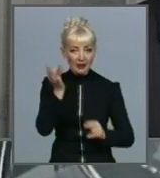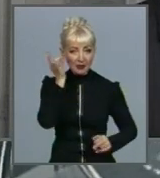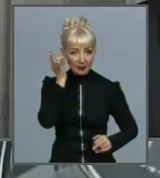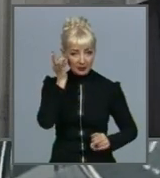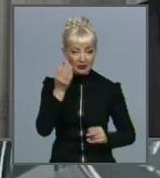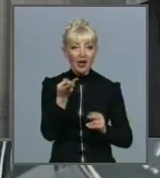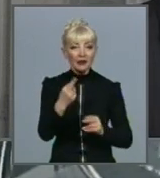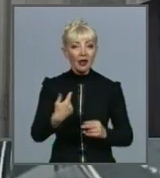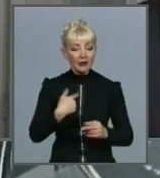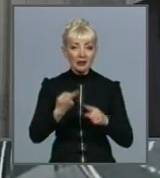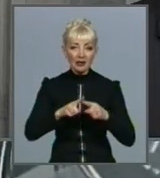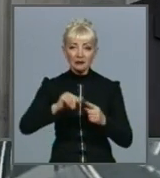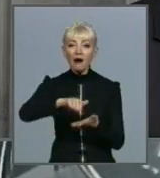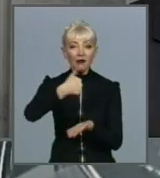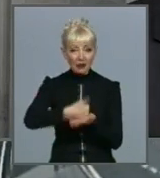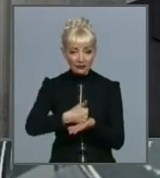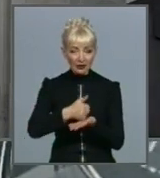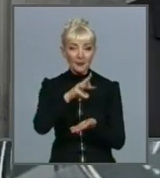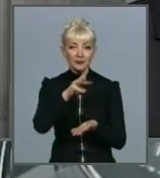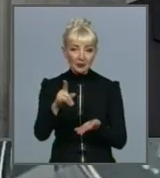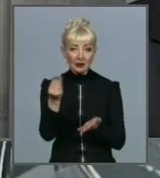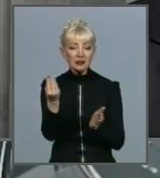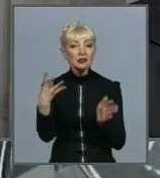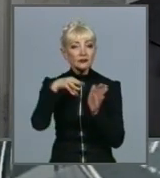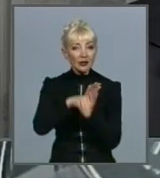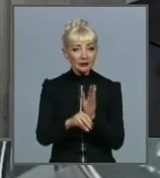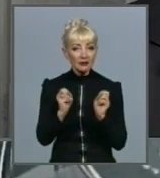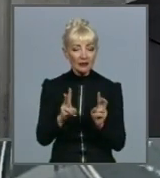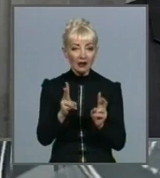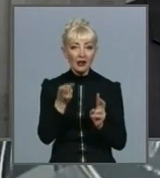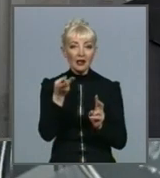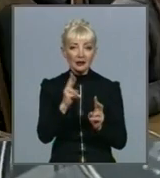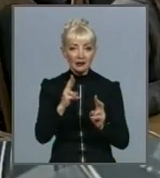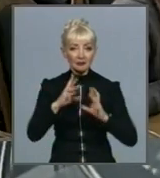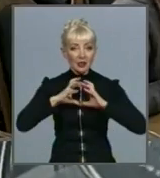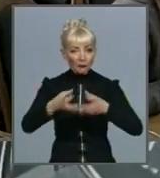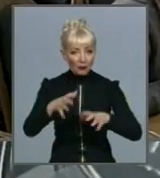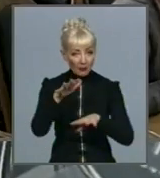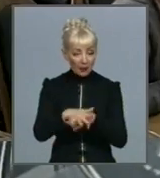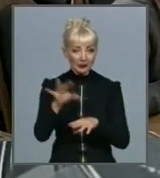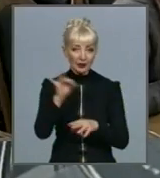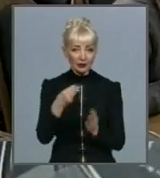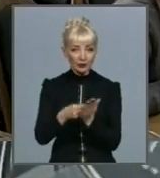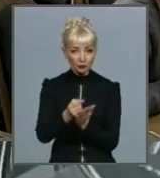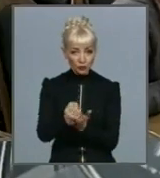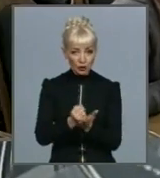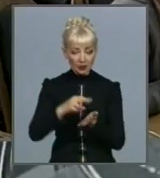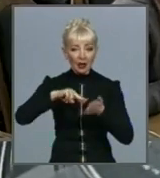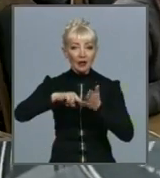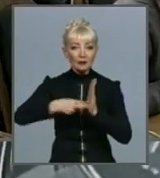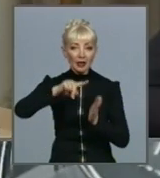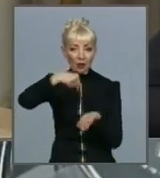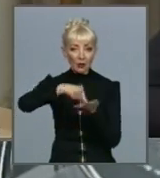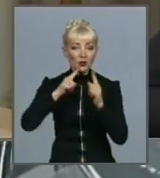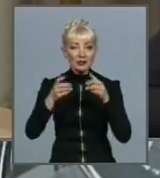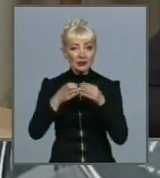тому ми привлікаємо средства, як Мирового банку, так і средства непосредственно бюджету. У планах міськради не тільки приділяти увагу